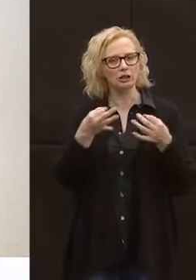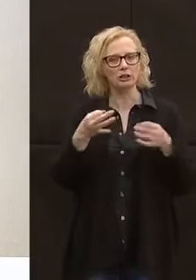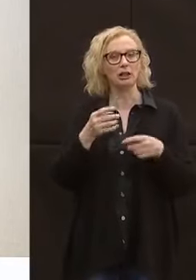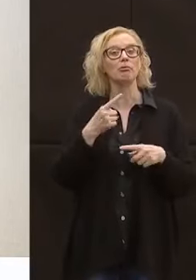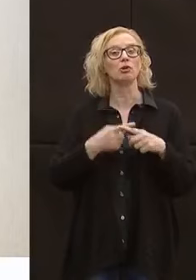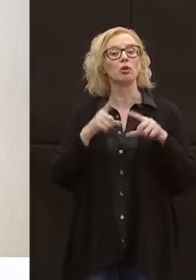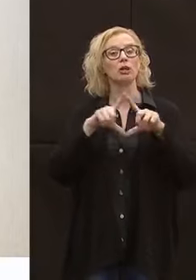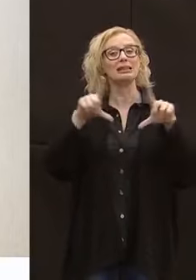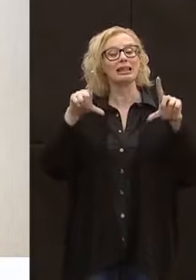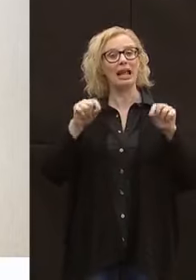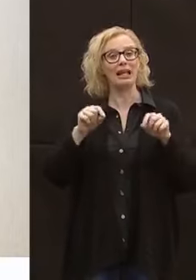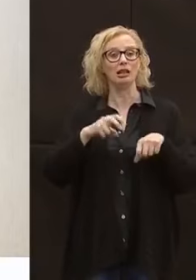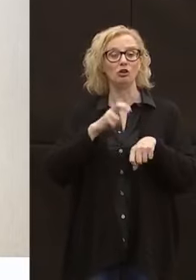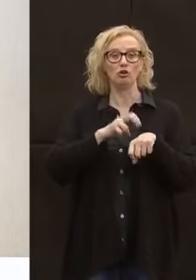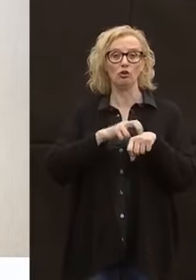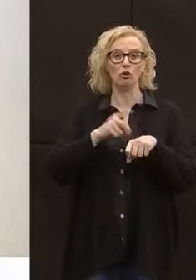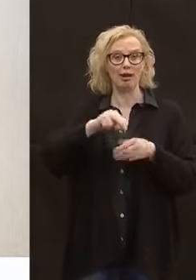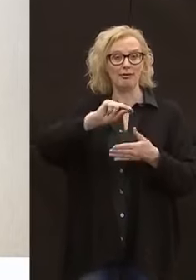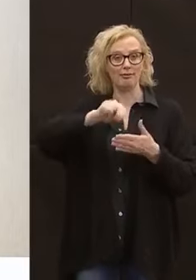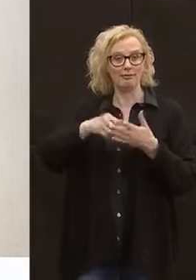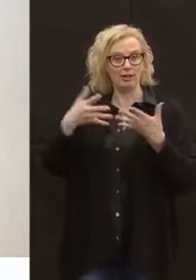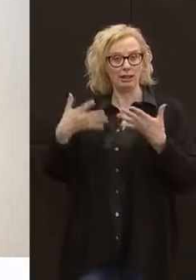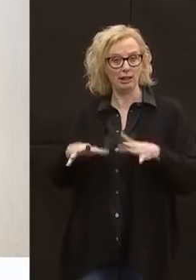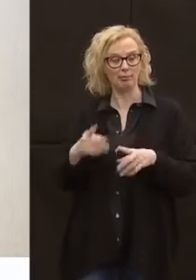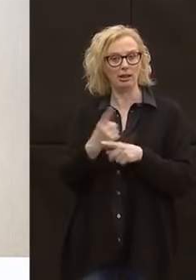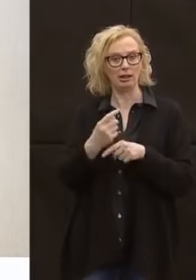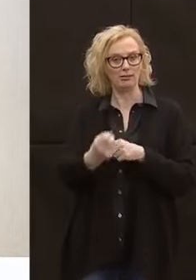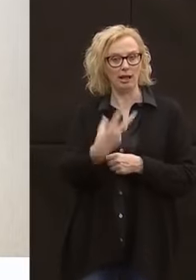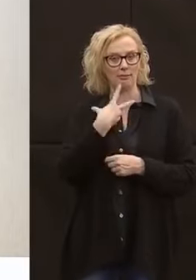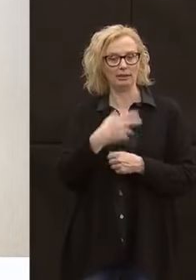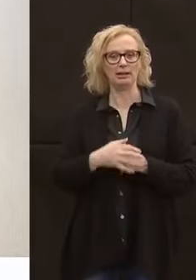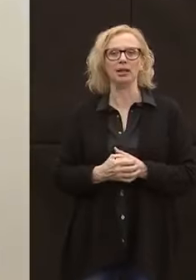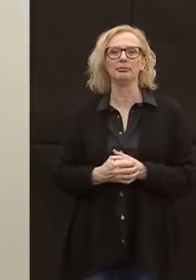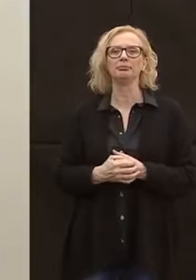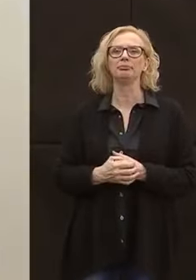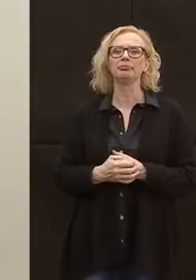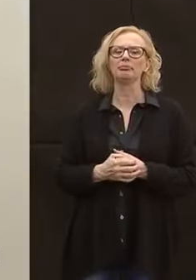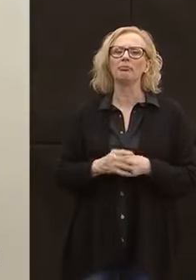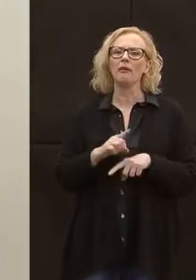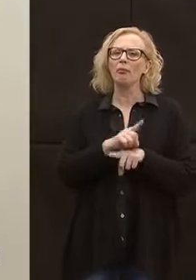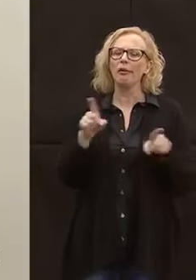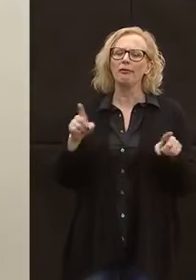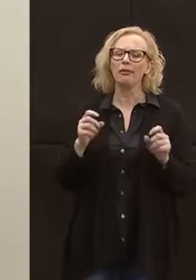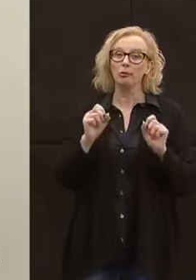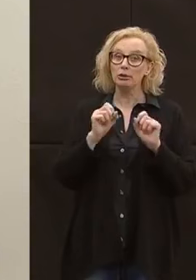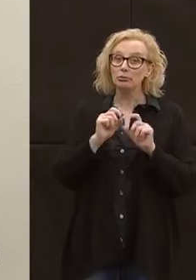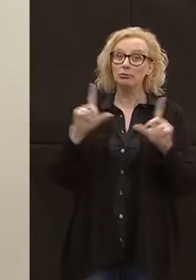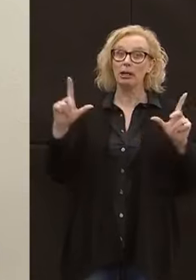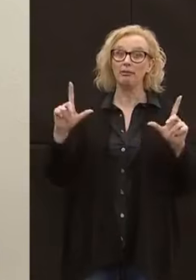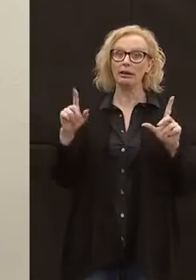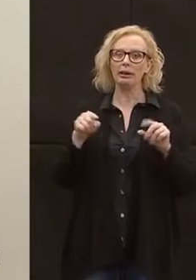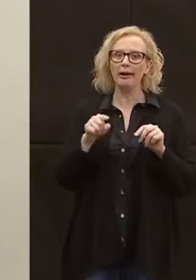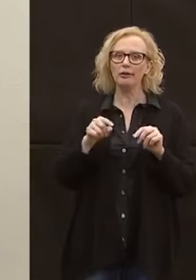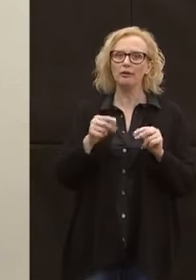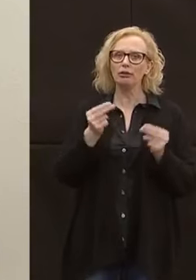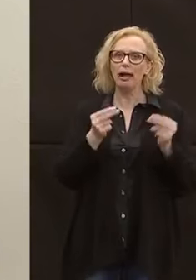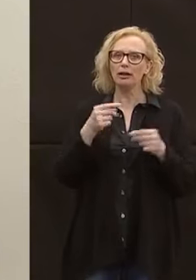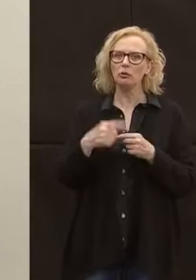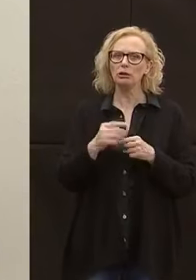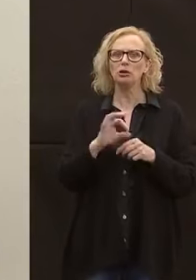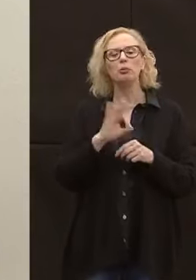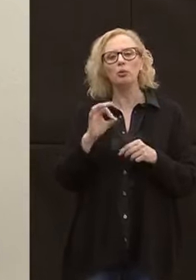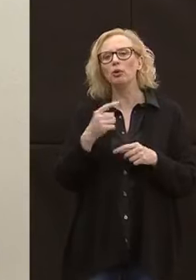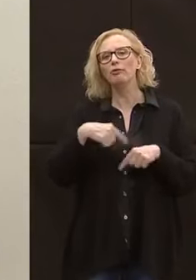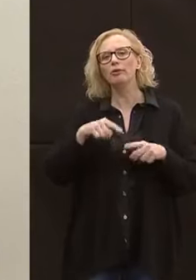medici nel momento in cui è avvenuto il decesso. Ma siete sorpresi da questi dati o era un dato atteso